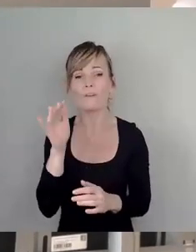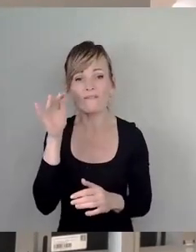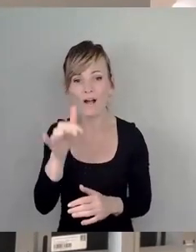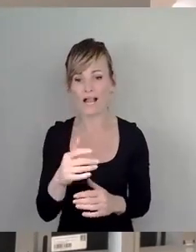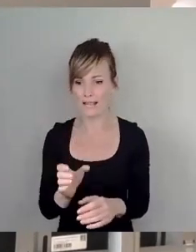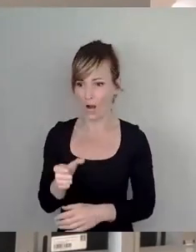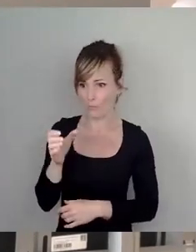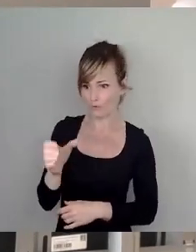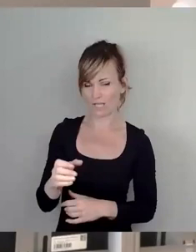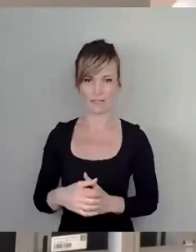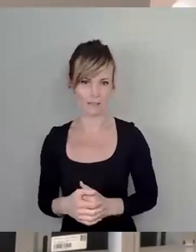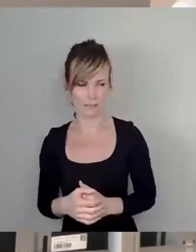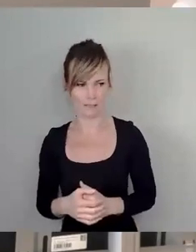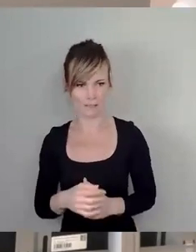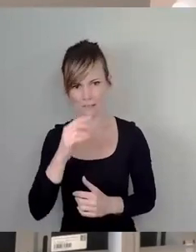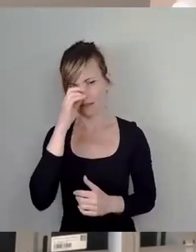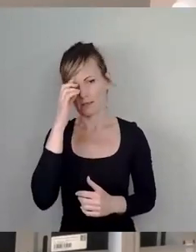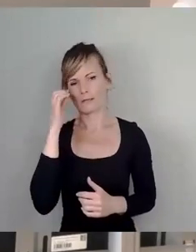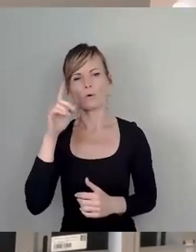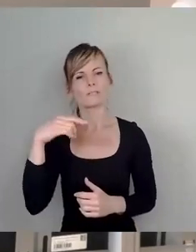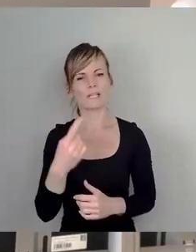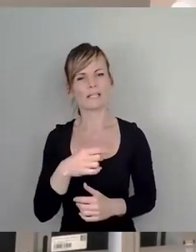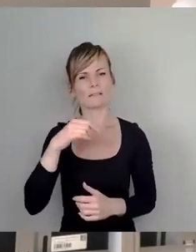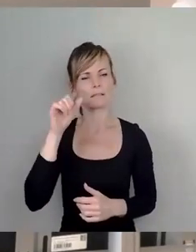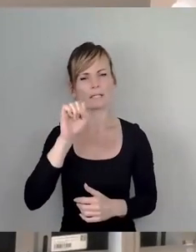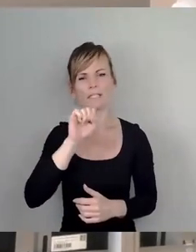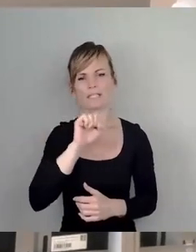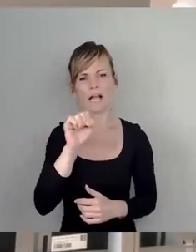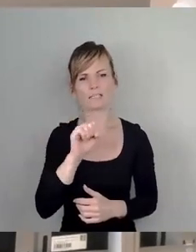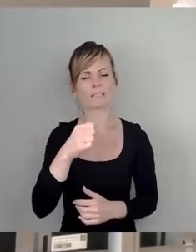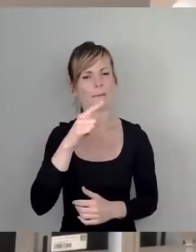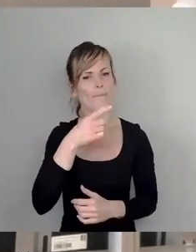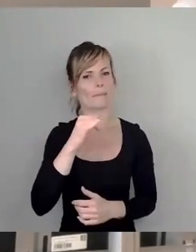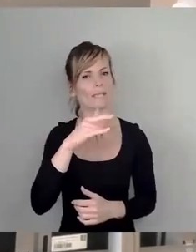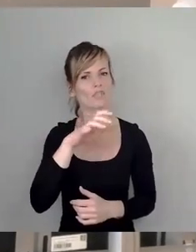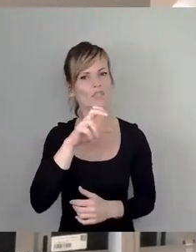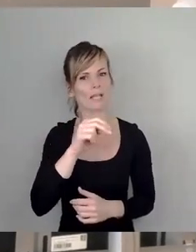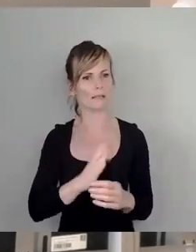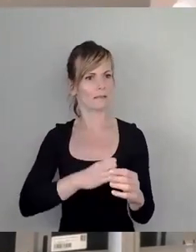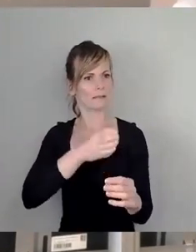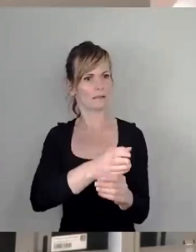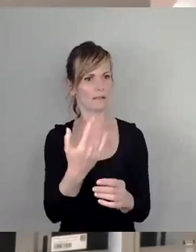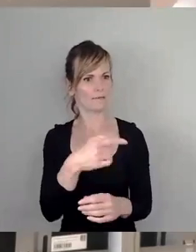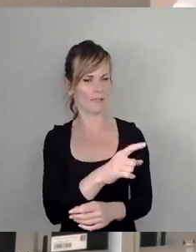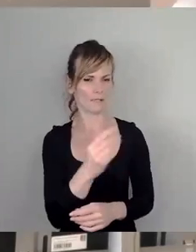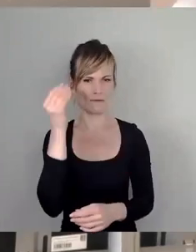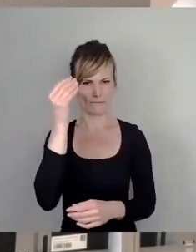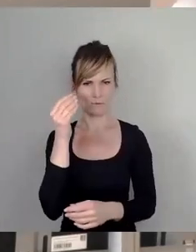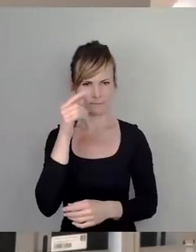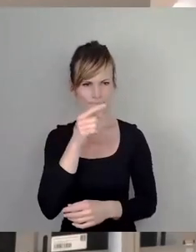So, und dann war ich bei St. Piechen. War noch jemand bei St. Piechen von ihm? Und dann stelle ich mir vor, da habe ich gesehen, da ist die Oscherzer Straße